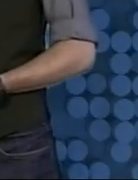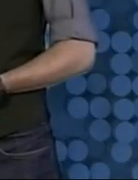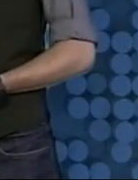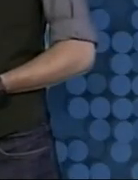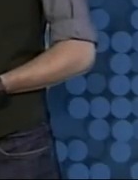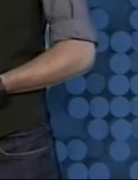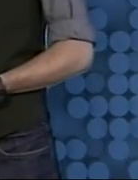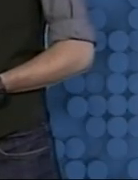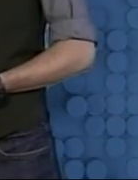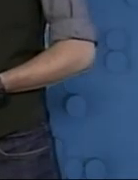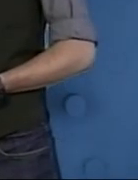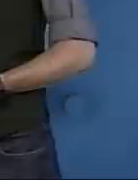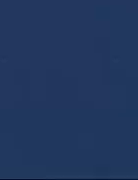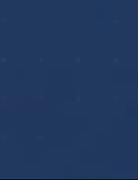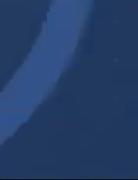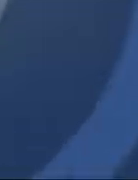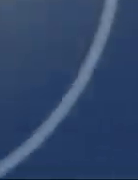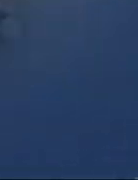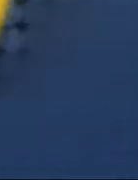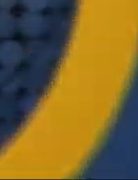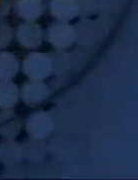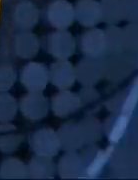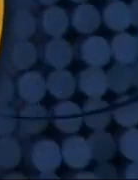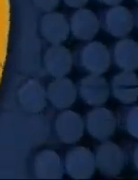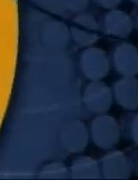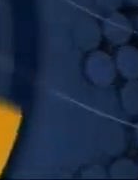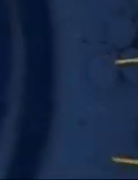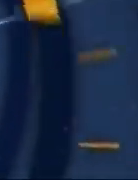Кіровоград завжди до ваших послуг. Дякую